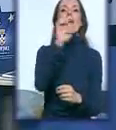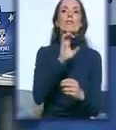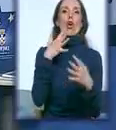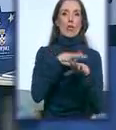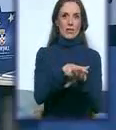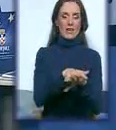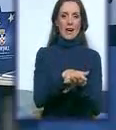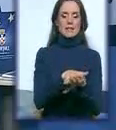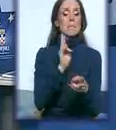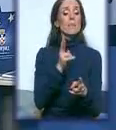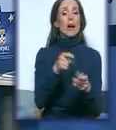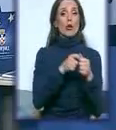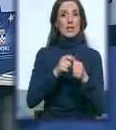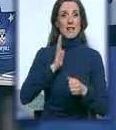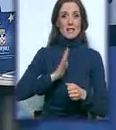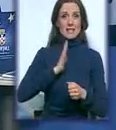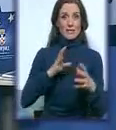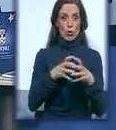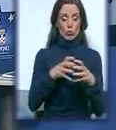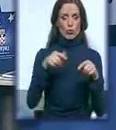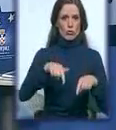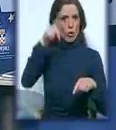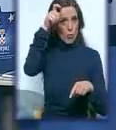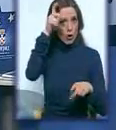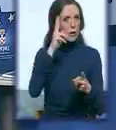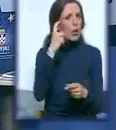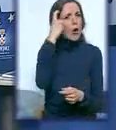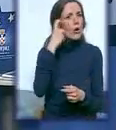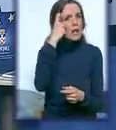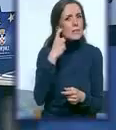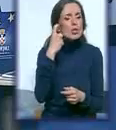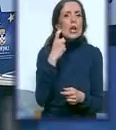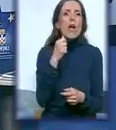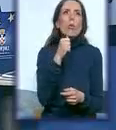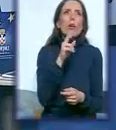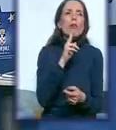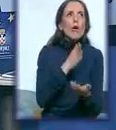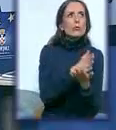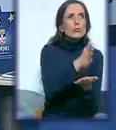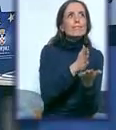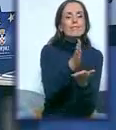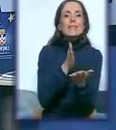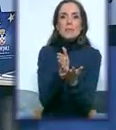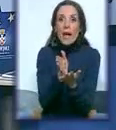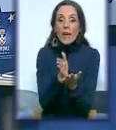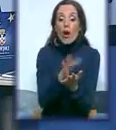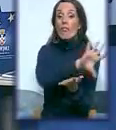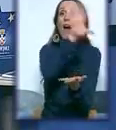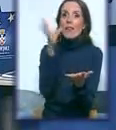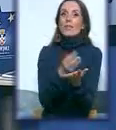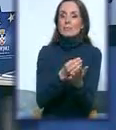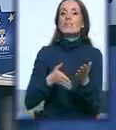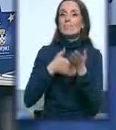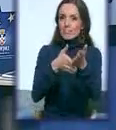na koji način organizacije civilnog društva uopšte u Beogradu razmišljaju i koji su smerovi bili, a da su doprinjeli svemu onome što